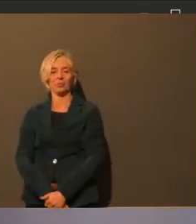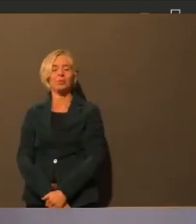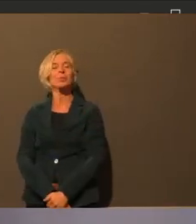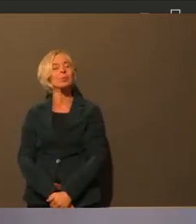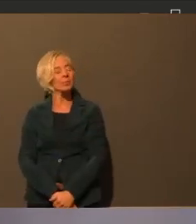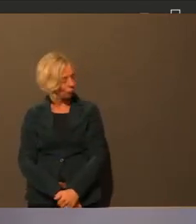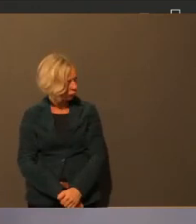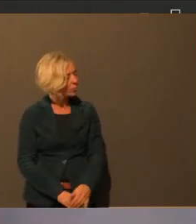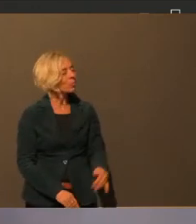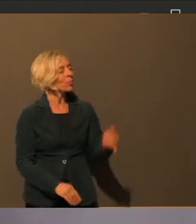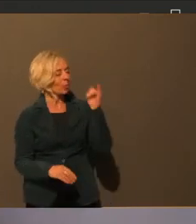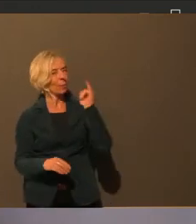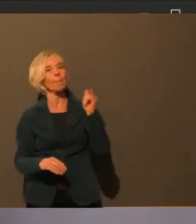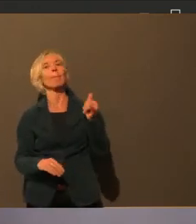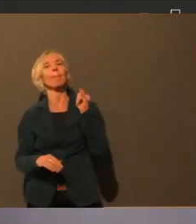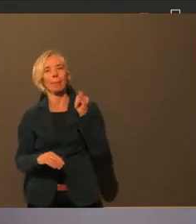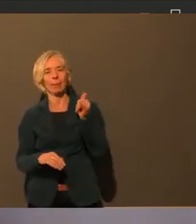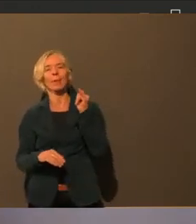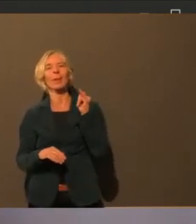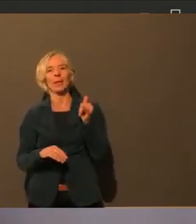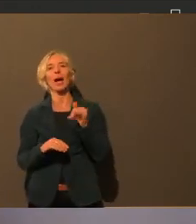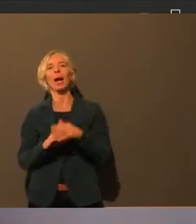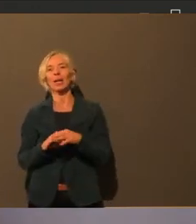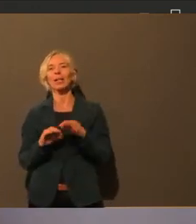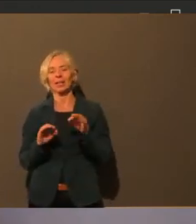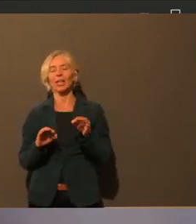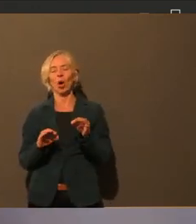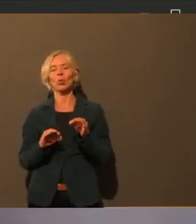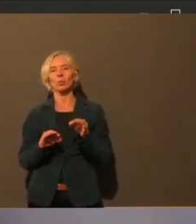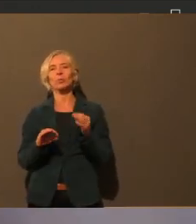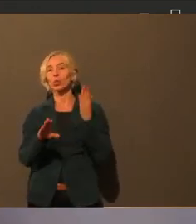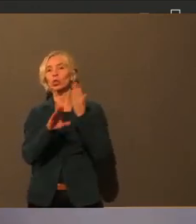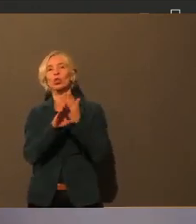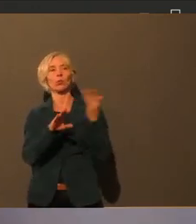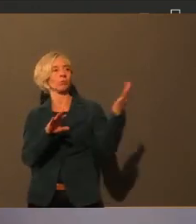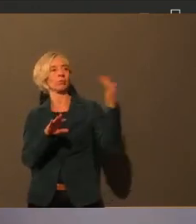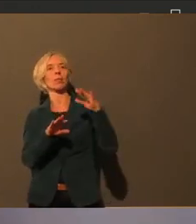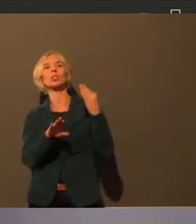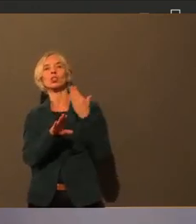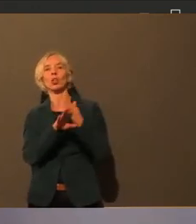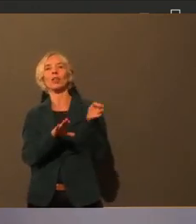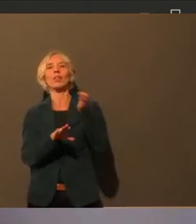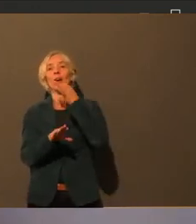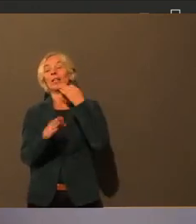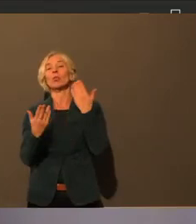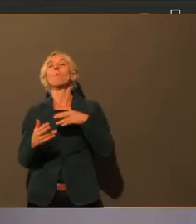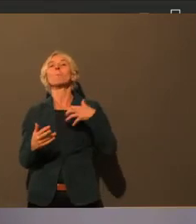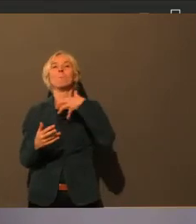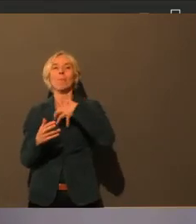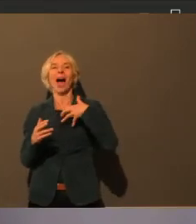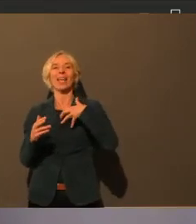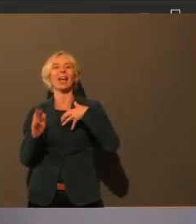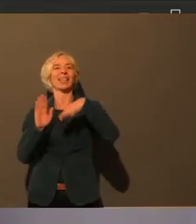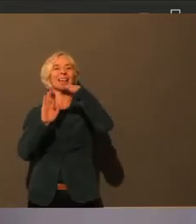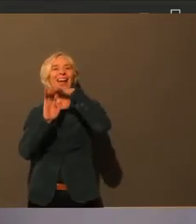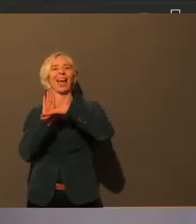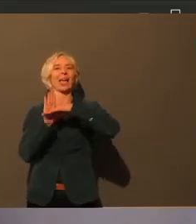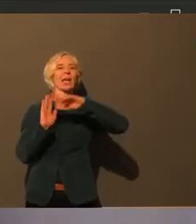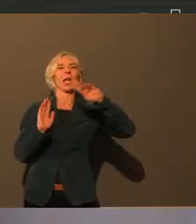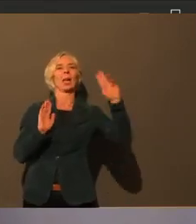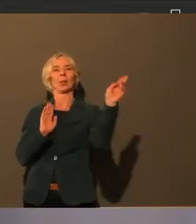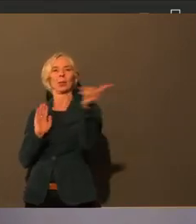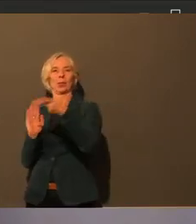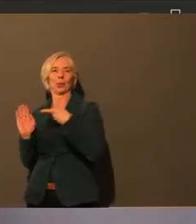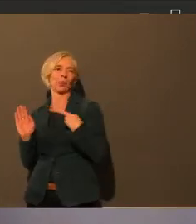Genau, das war das, was ich gerade meinte, dass wir auf dem Lockdown angucken müssen, dass wir uns an die bayernweiten Regelungen andocken. Außer,